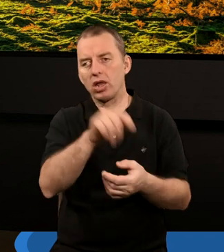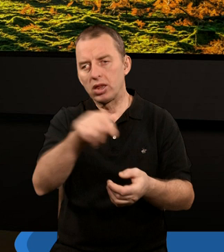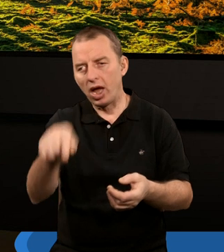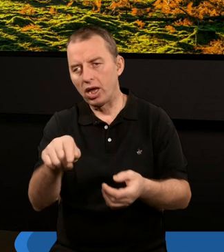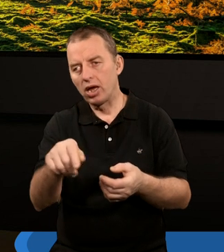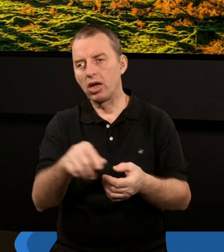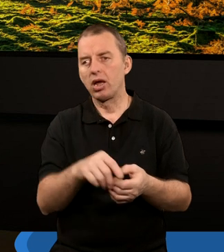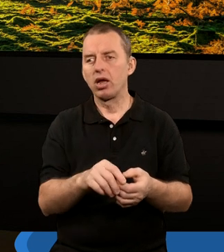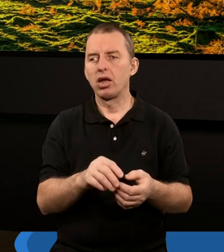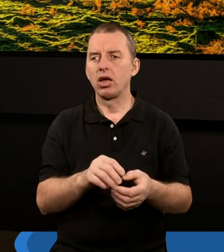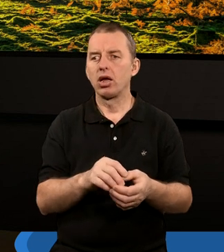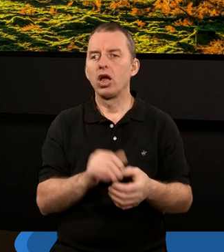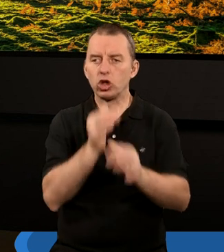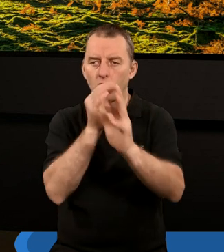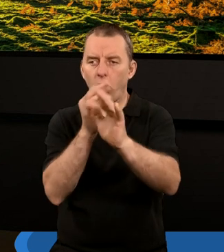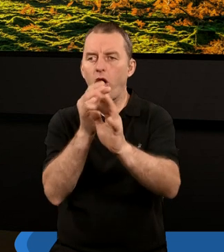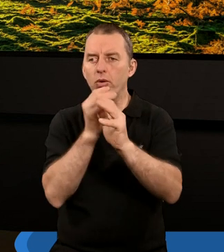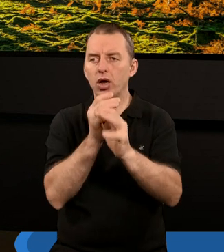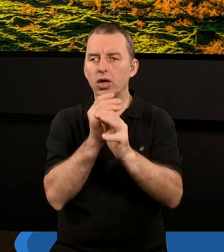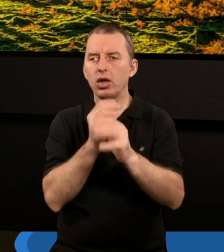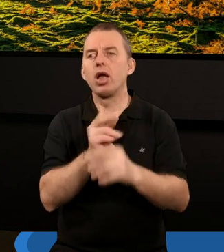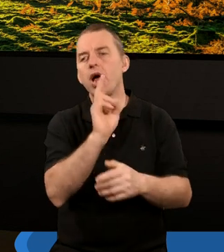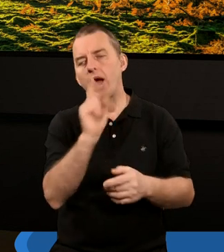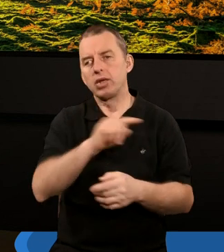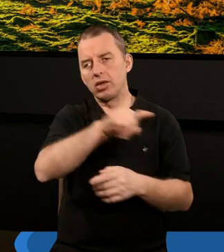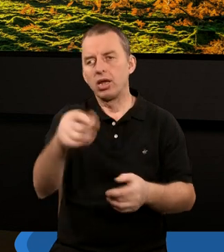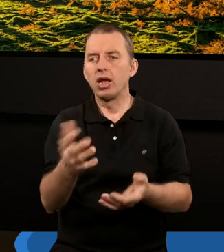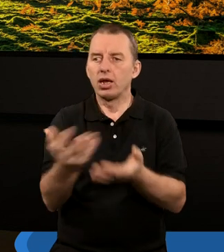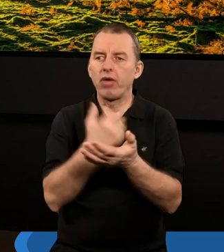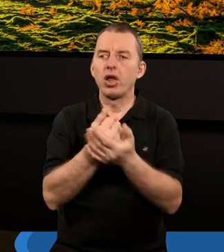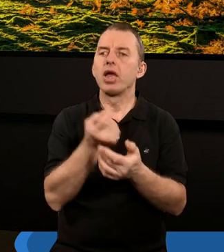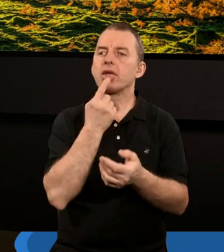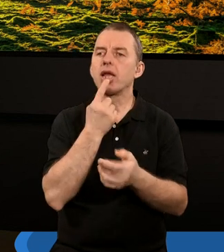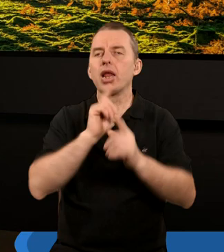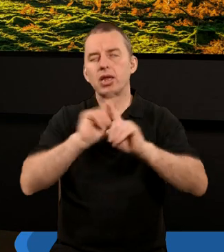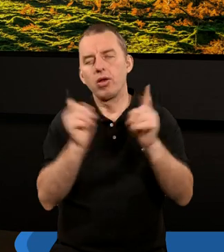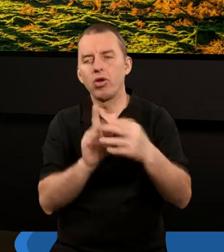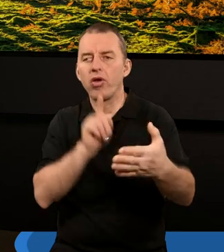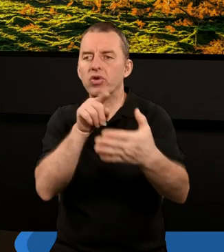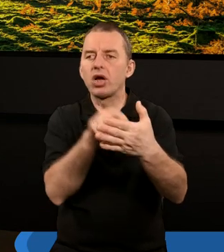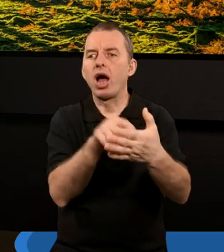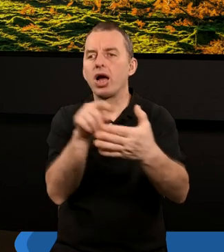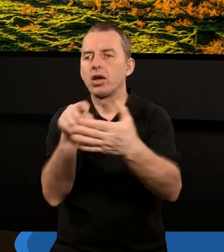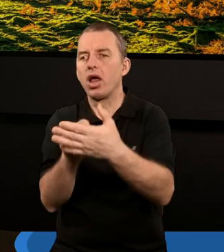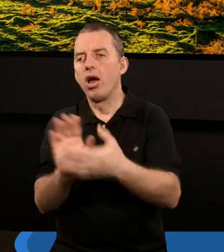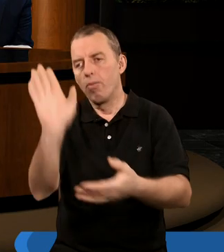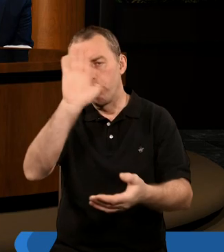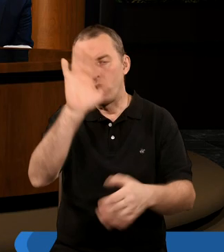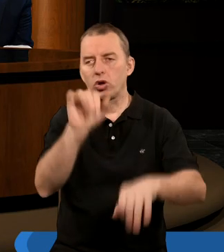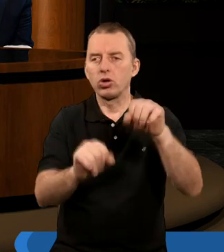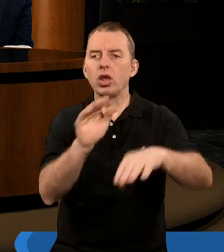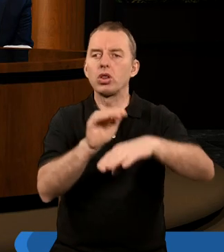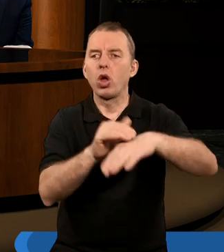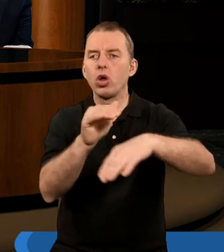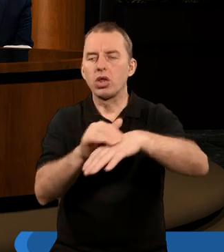trąb, natomiast każda z nich zawiera język, symboliczny język, który wskazuje, że są to pewne Boże sądy, które